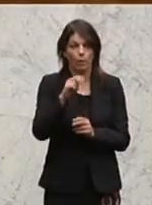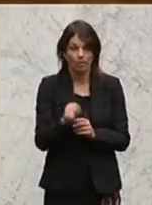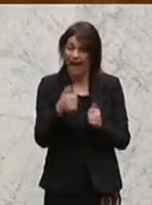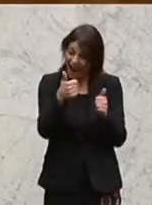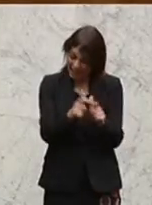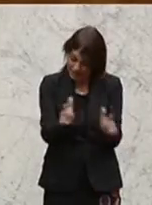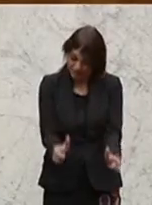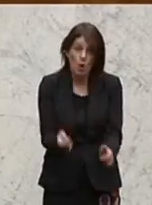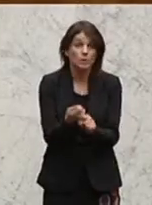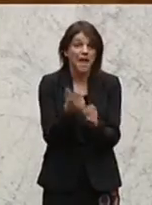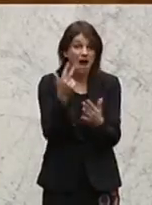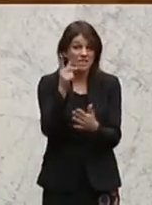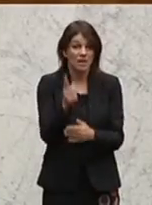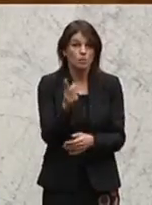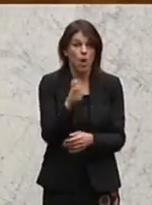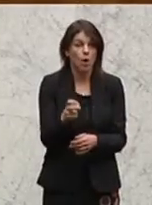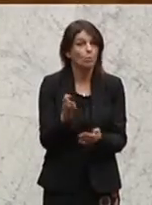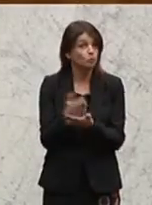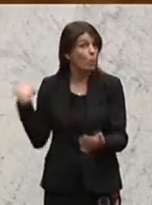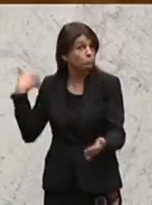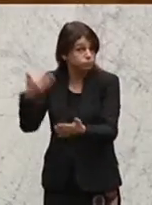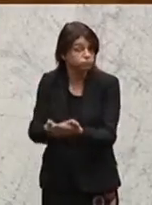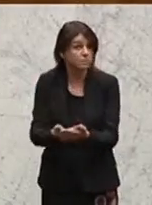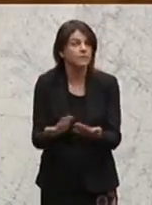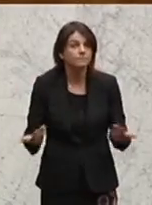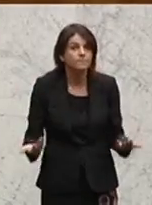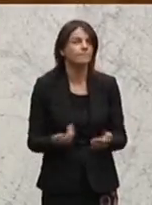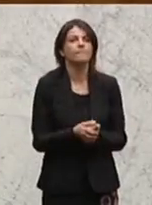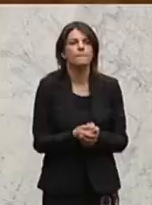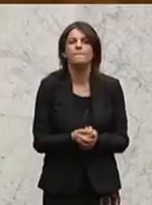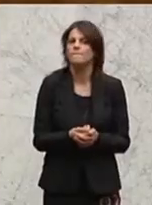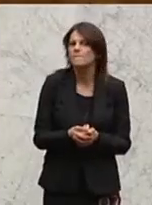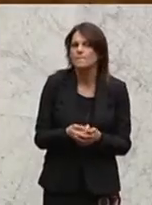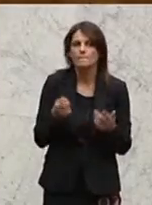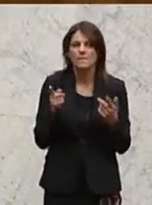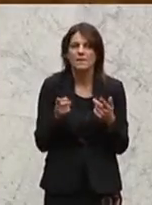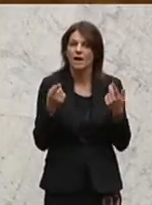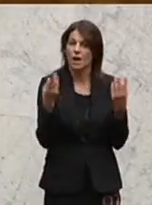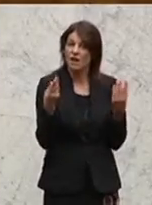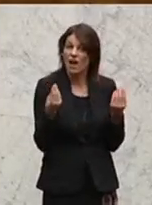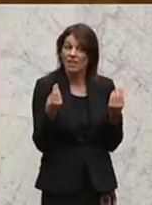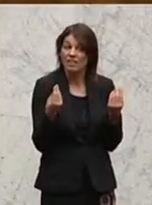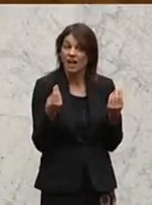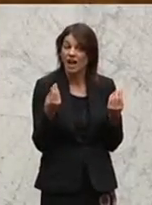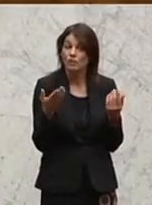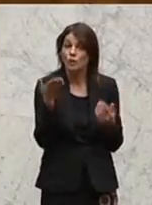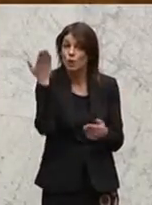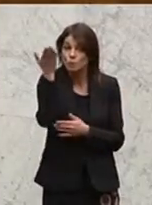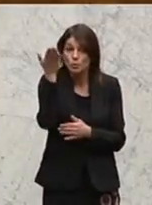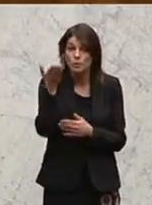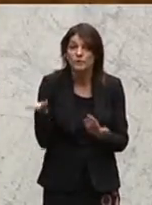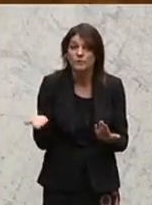.000 Euro. Das war aber schon seit Längerem so, das lässt sich durch diese Qualität dann künftig wahrscheinlich auch